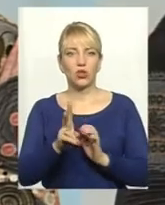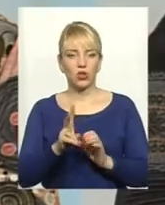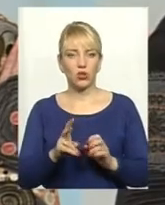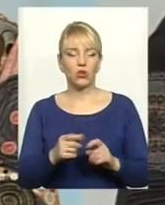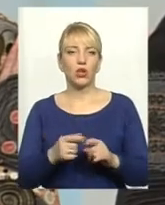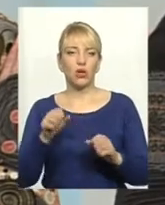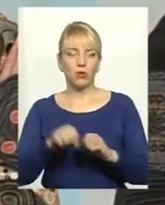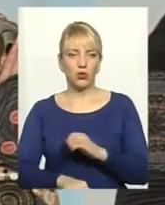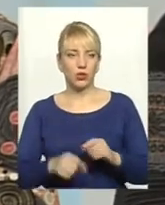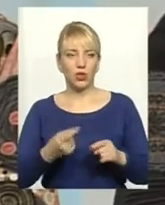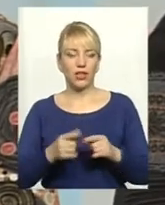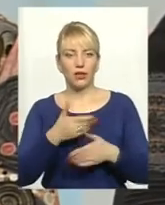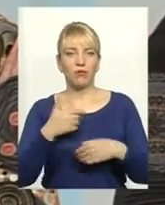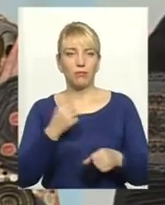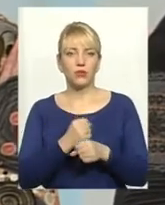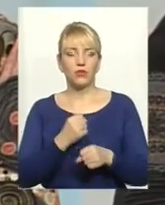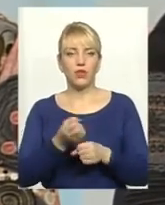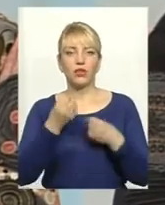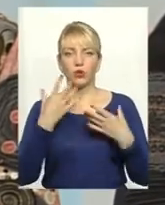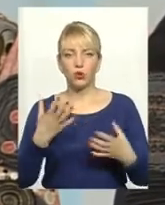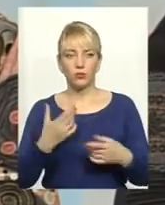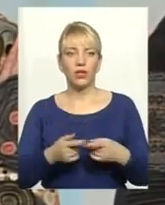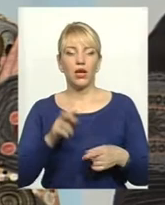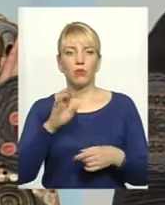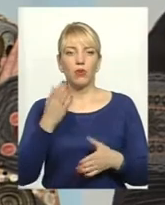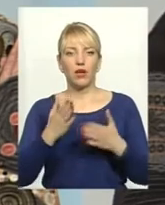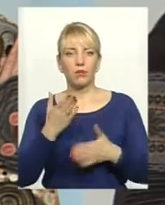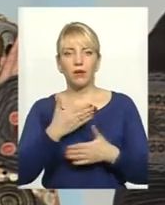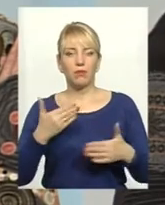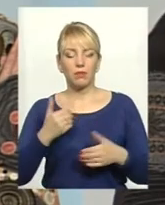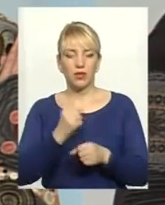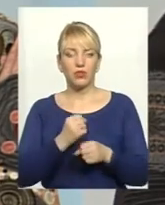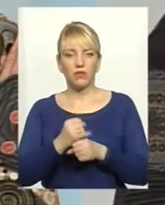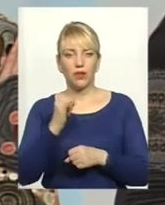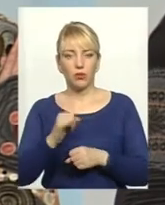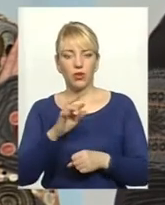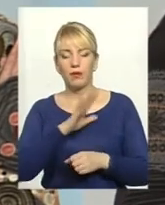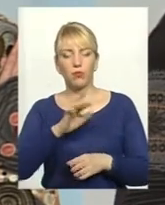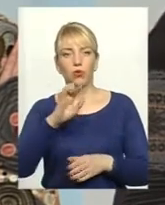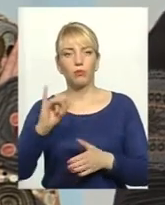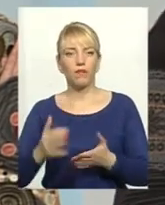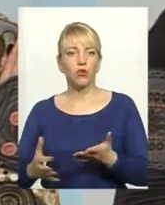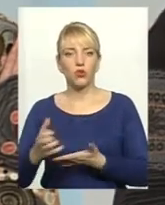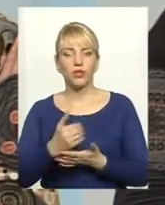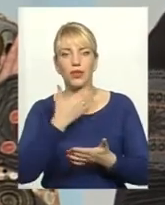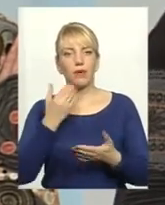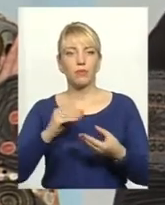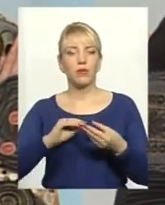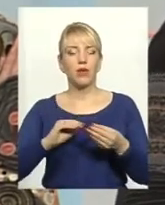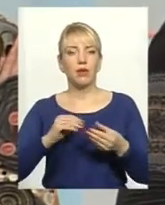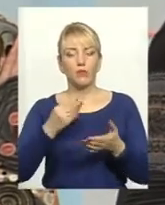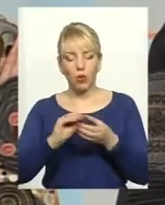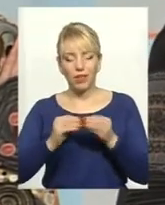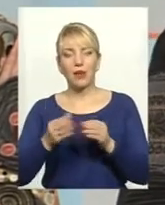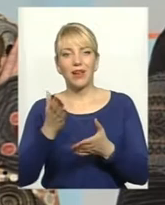спрацювали в цьому році, працювали ми добре, бо якби ми працювали погано, не було би тих оружиїв і тоді. Але є проблема, немає ціни, на жаль,